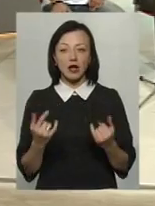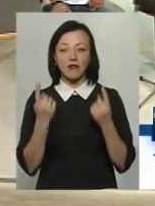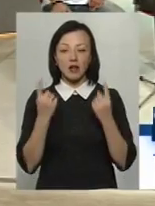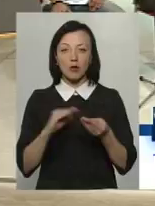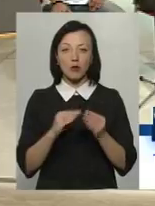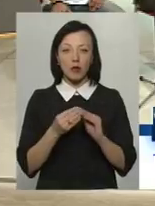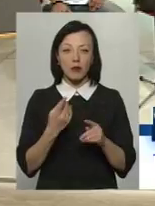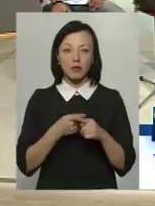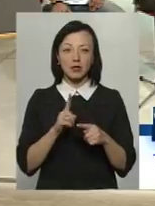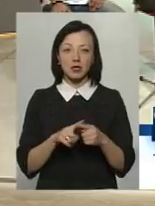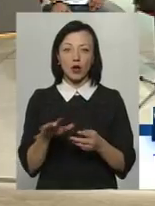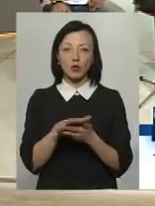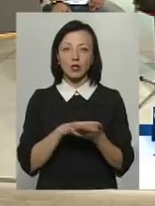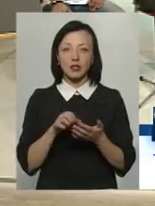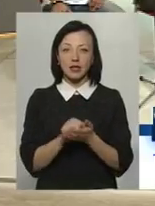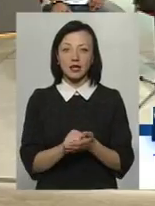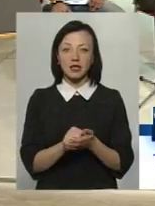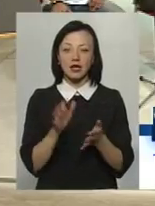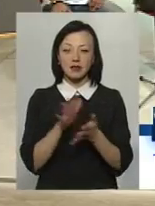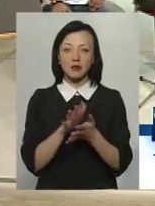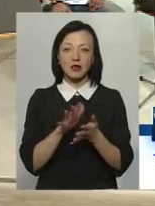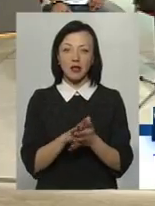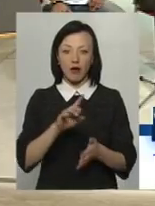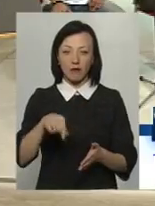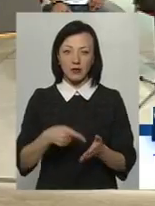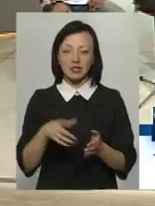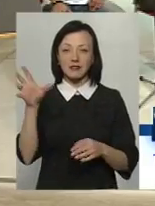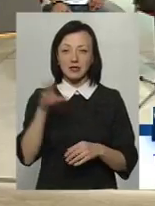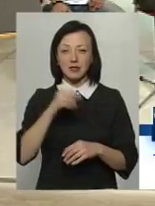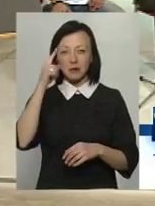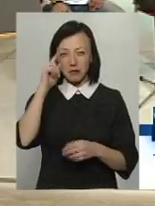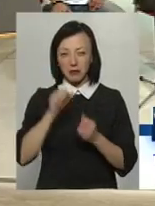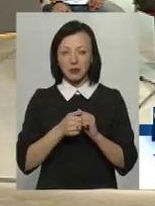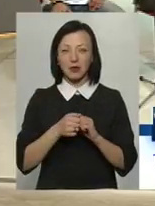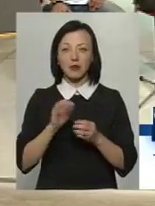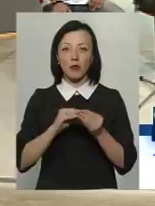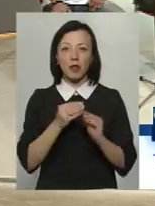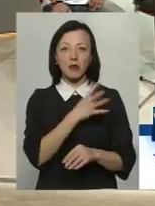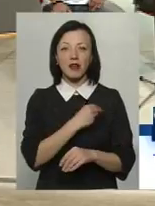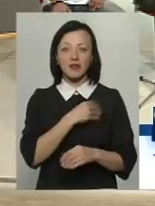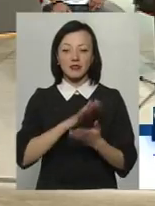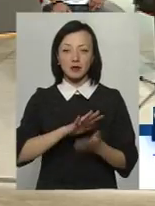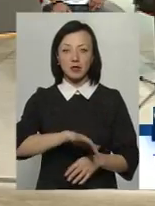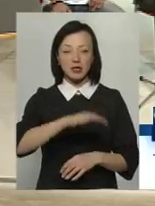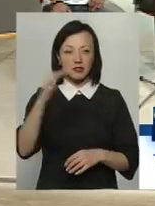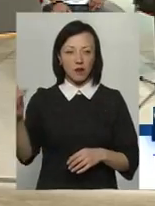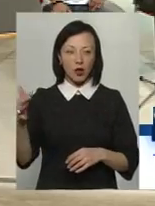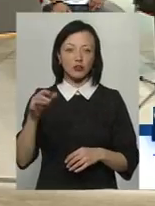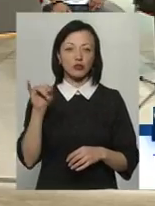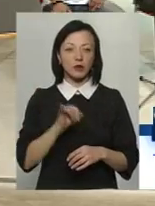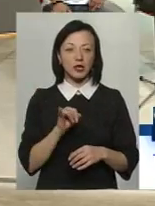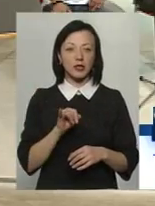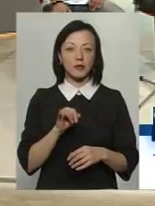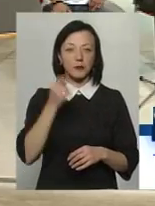проблема – це утилізація органічних відходів у місті. Всі пам'ятають проблему з львівським сміттєзвалищем. І